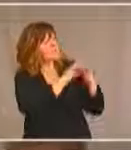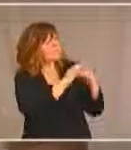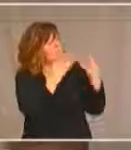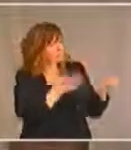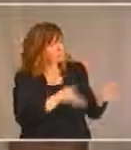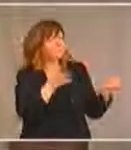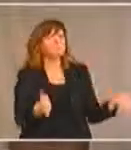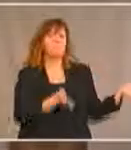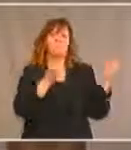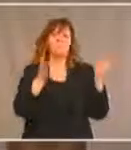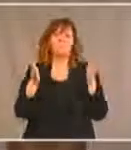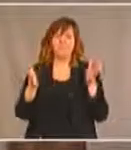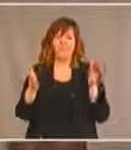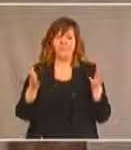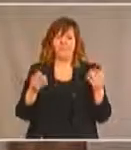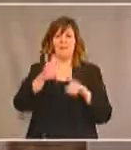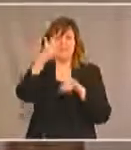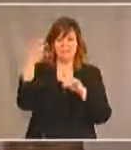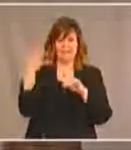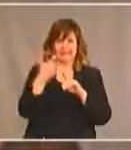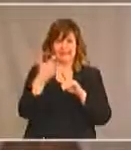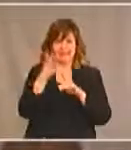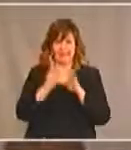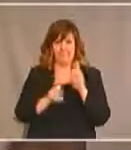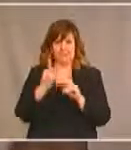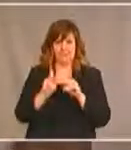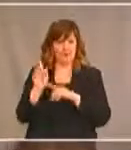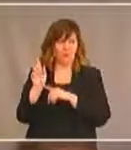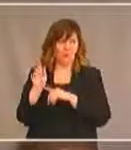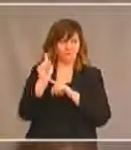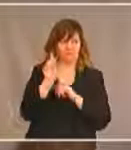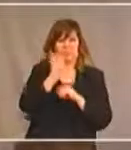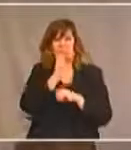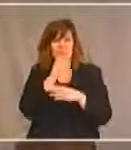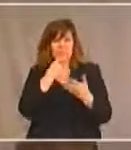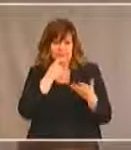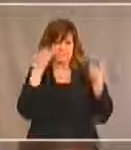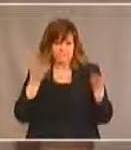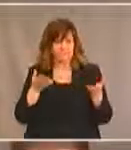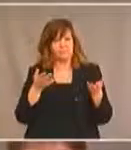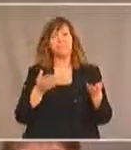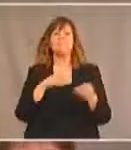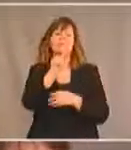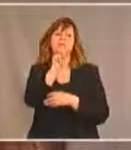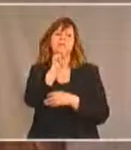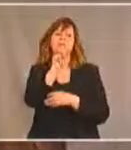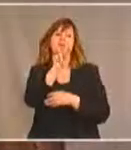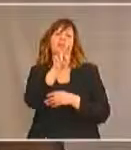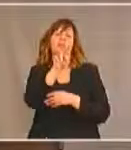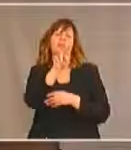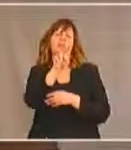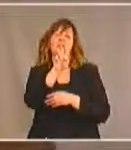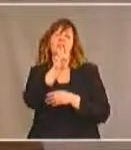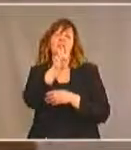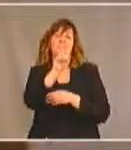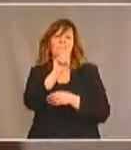Alors, notre cinquième intervenant est Trevor Augustine du Conseil